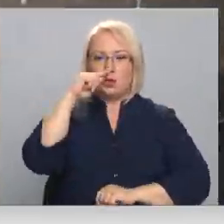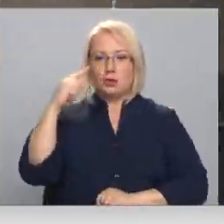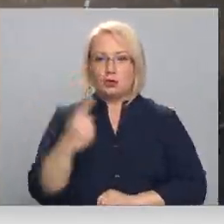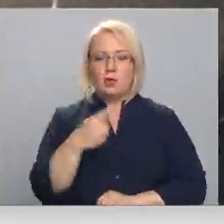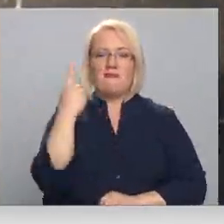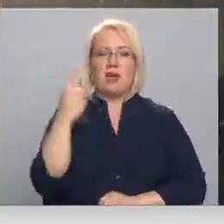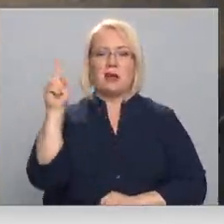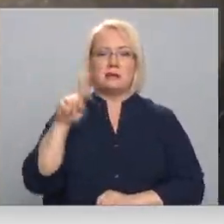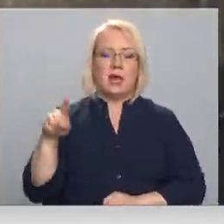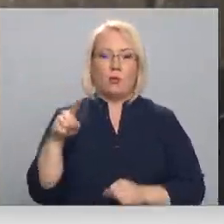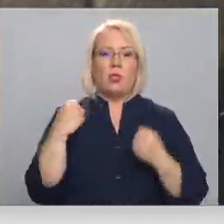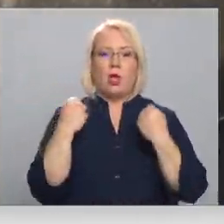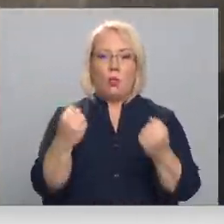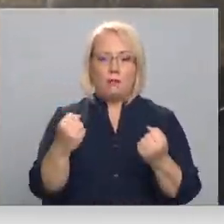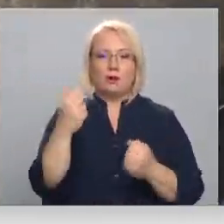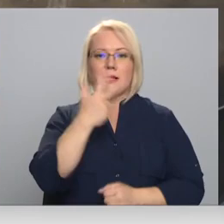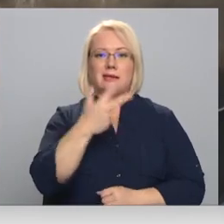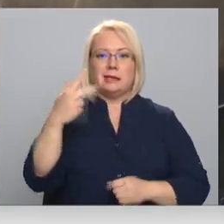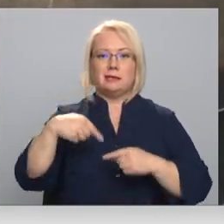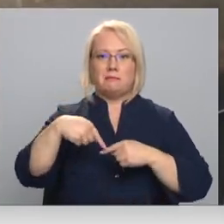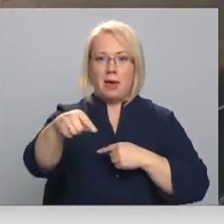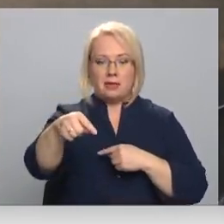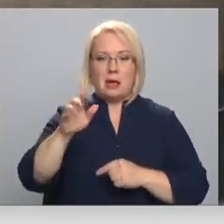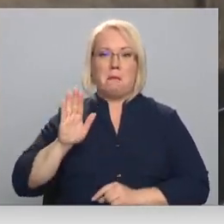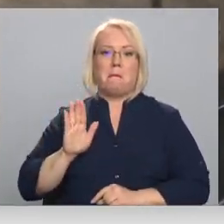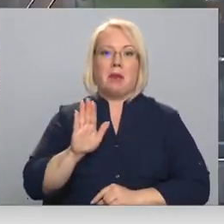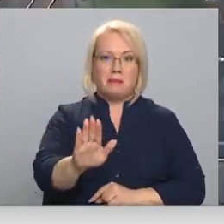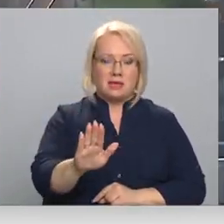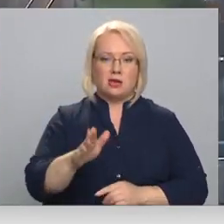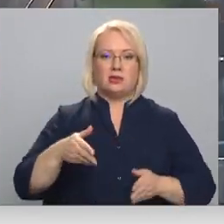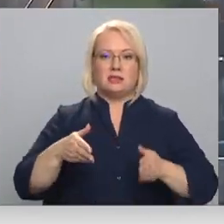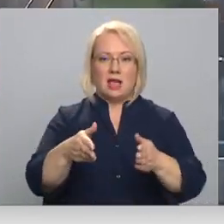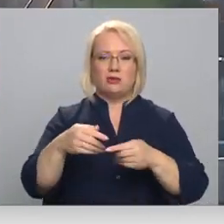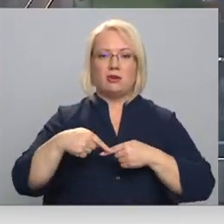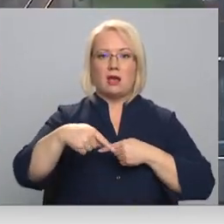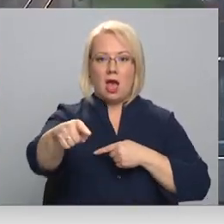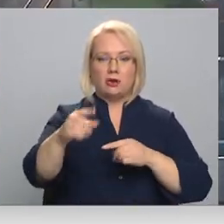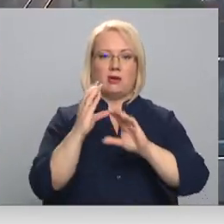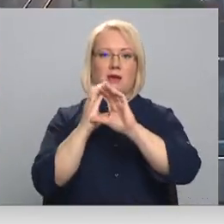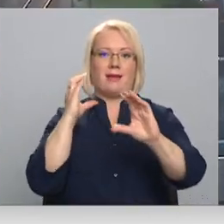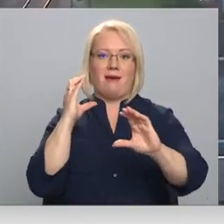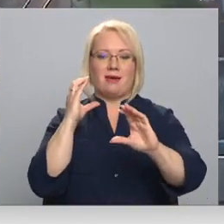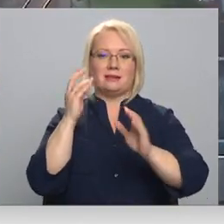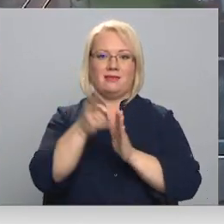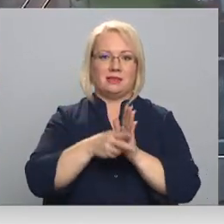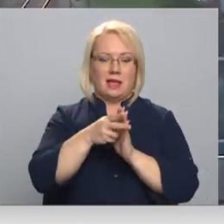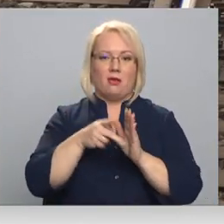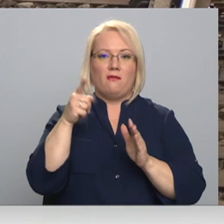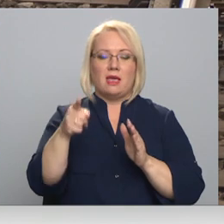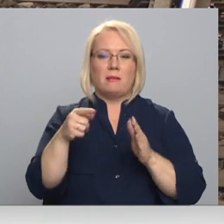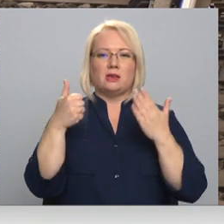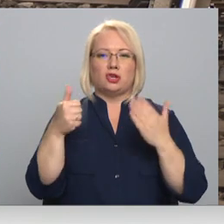vienā sekundē nobraucot 33 metrus. Bremzēšanas ceļš ir garš. Kraus Vilcienam, kura pilna masa var sasniegt 6